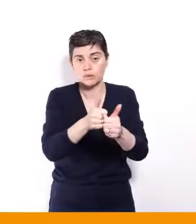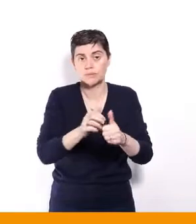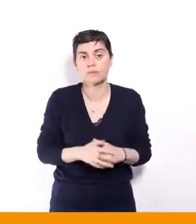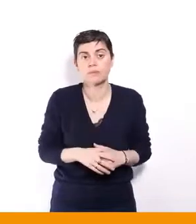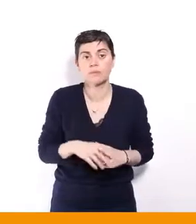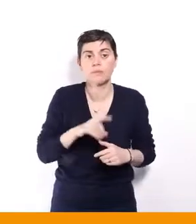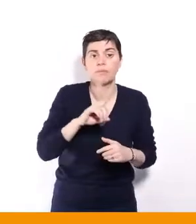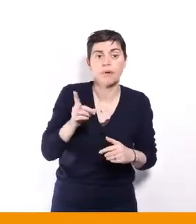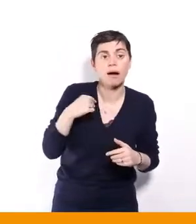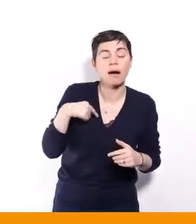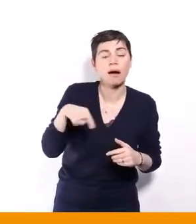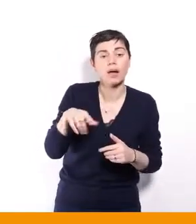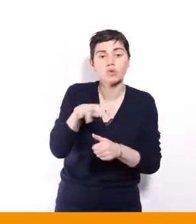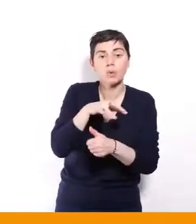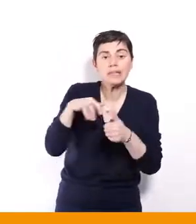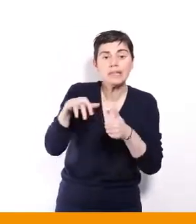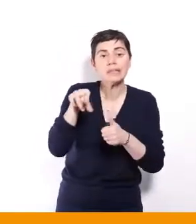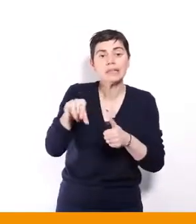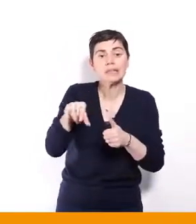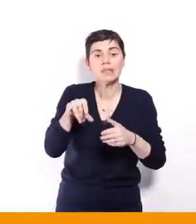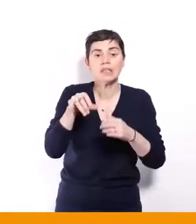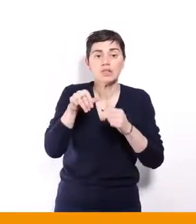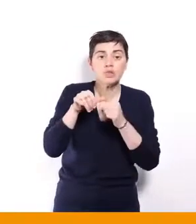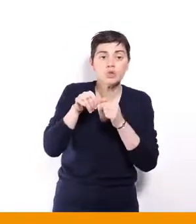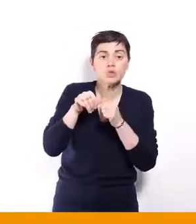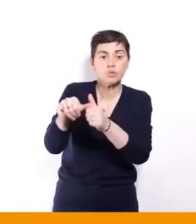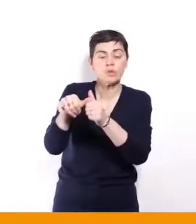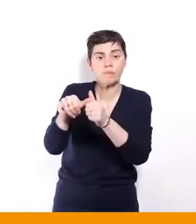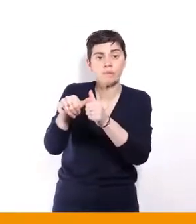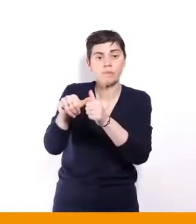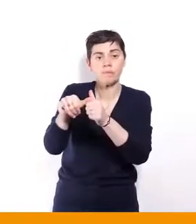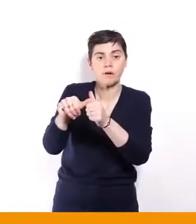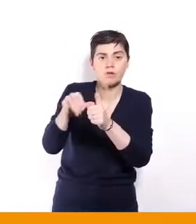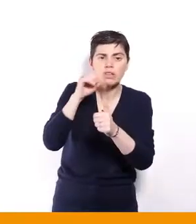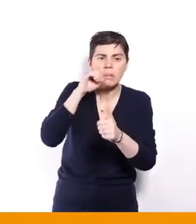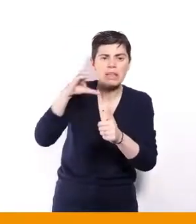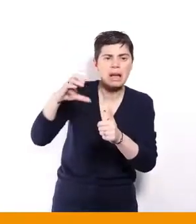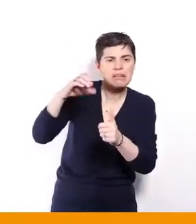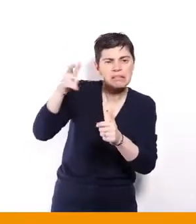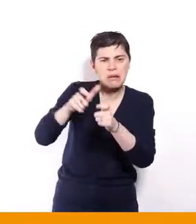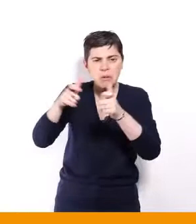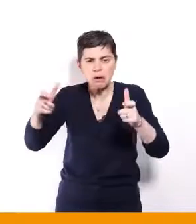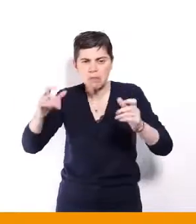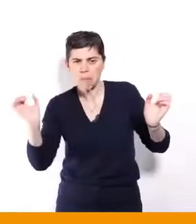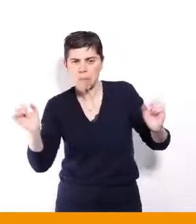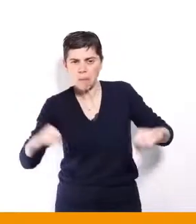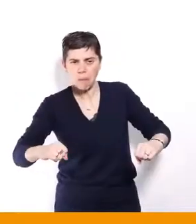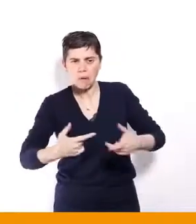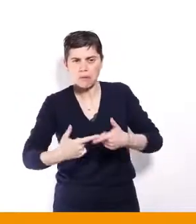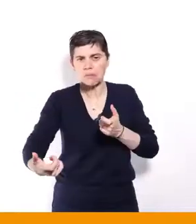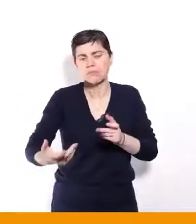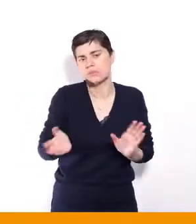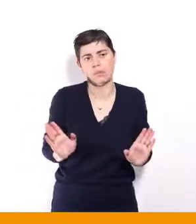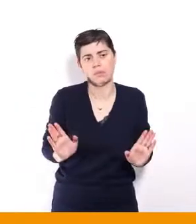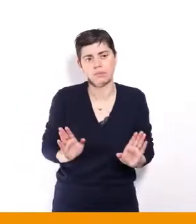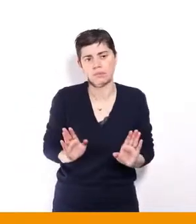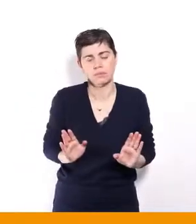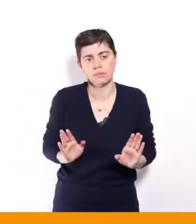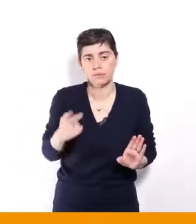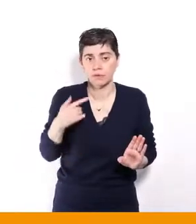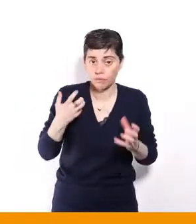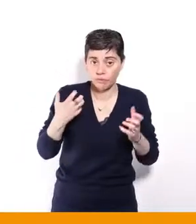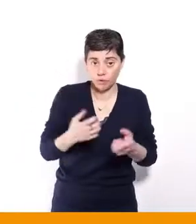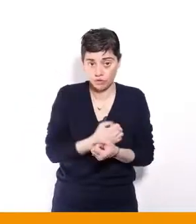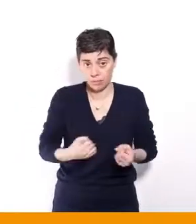répondre aux intérêts de quelques grands capitalistes. Bon, donc, nous, on dit zéro chômeur.